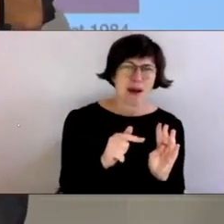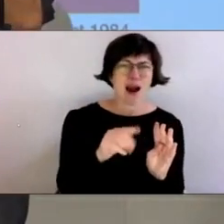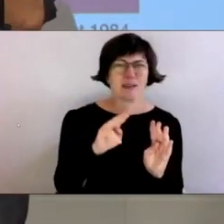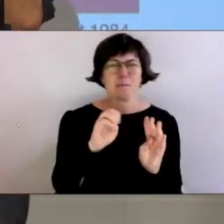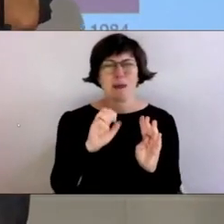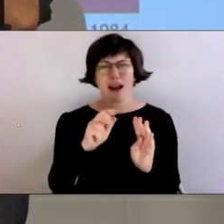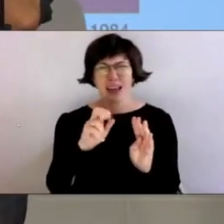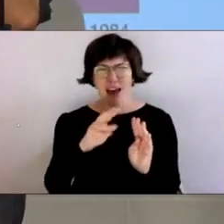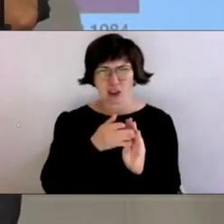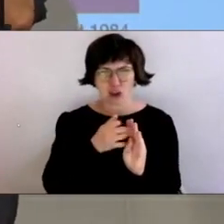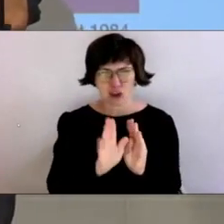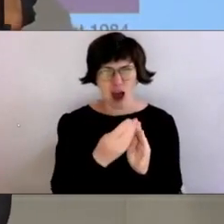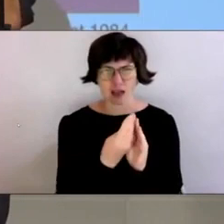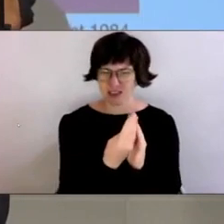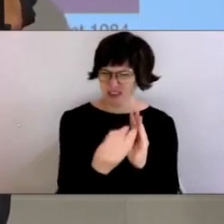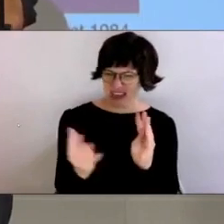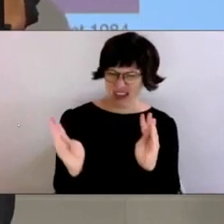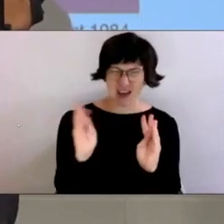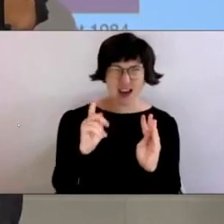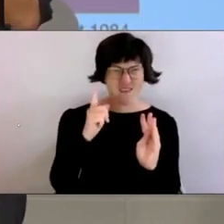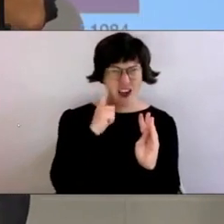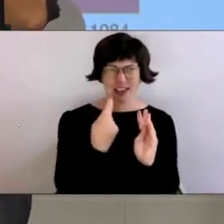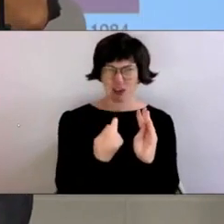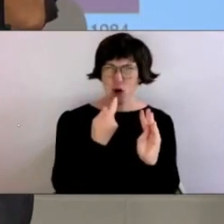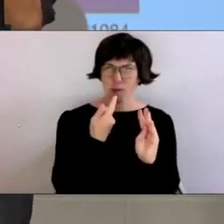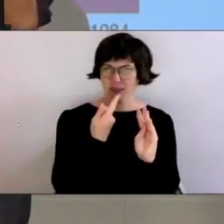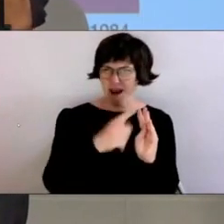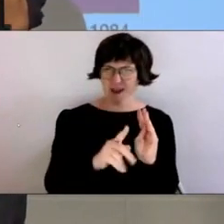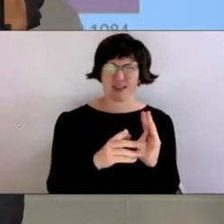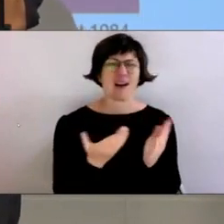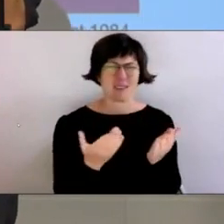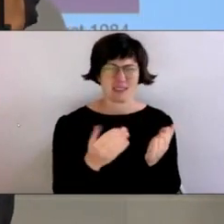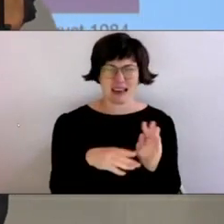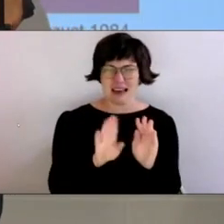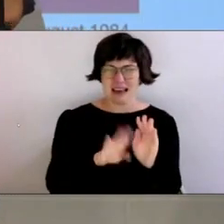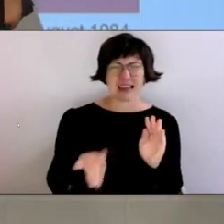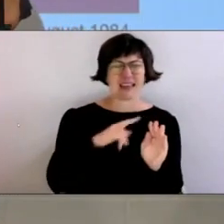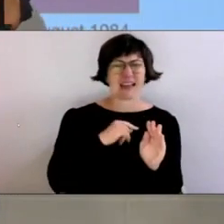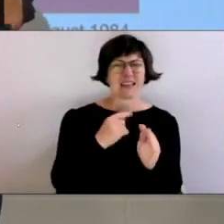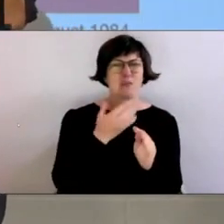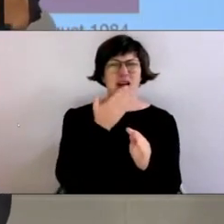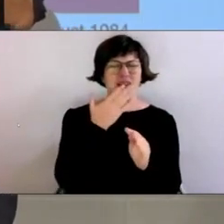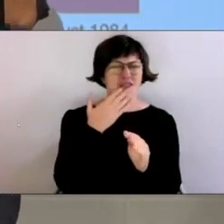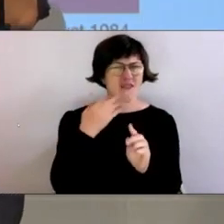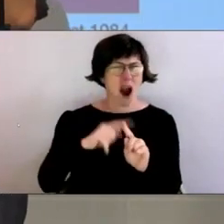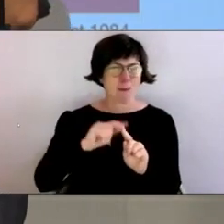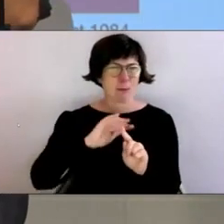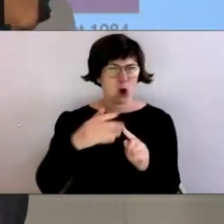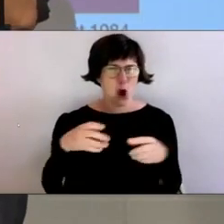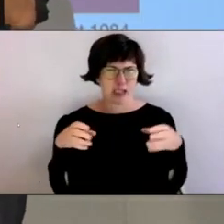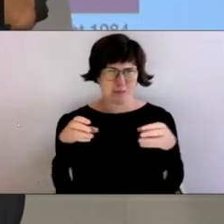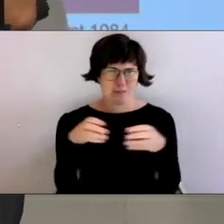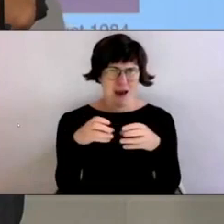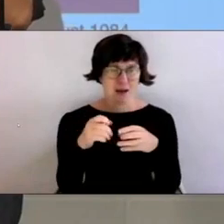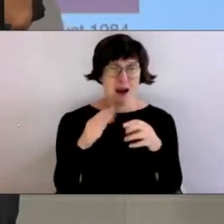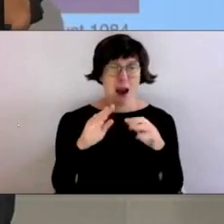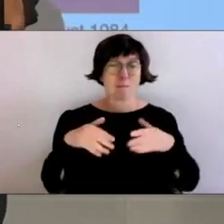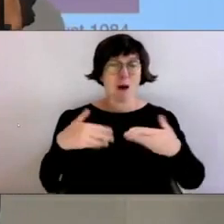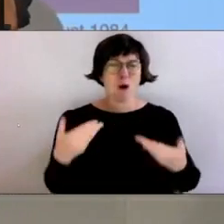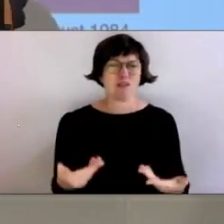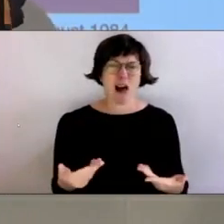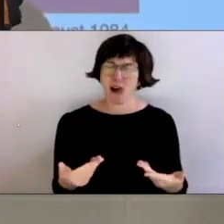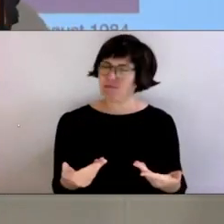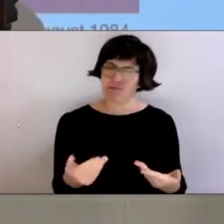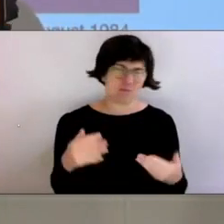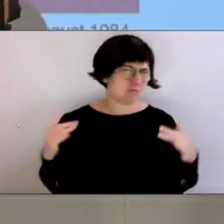Auf jeden Fall kam da etwas auf uns zu, das wussten wir. Und als Kinder hat man diese Wärme in Kreuzberg schon gespürt. Nach dem Mauerfall, da kamen